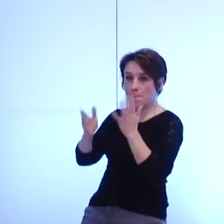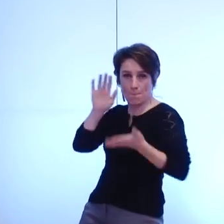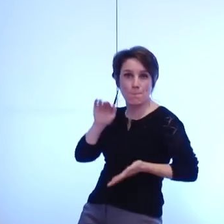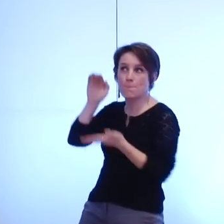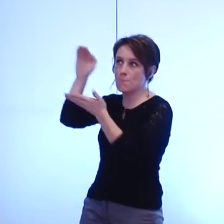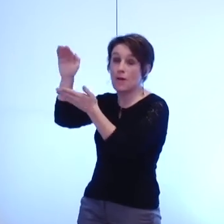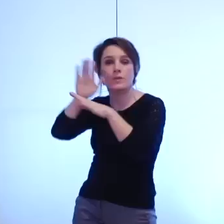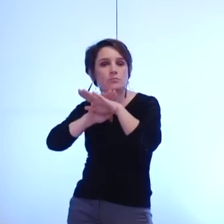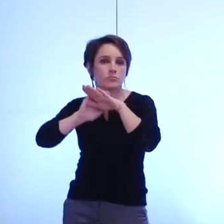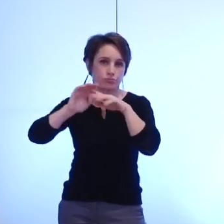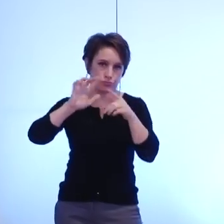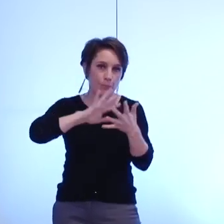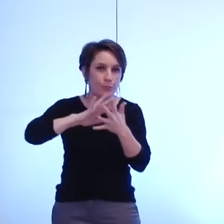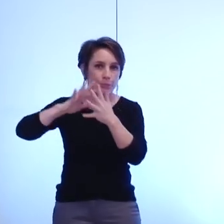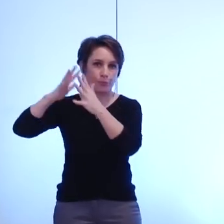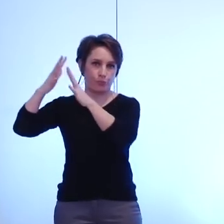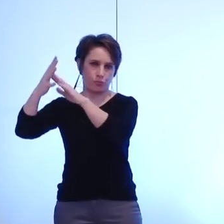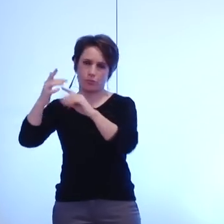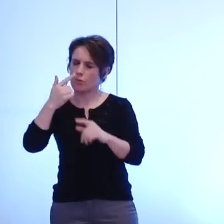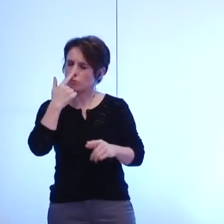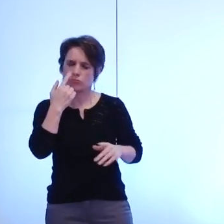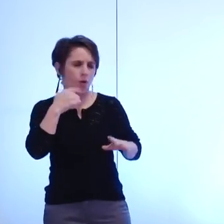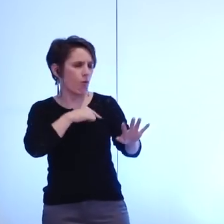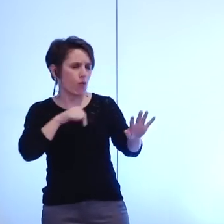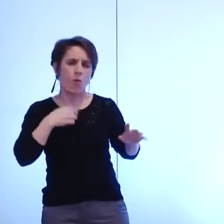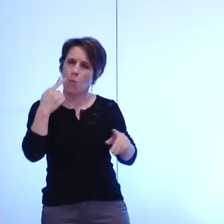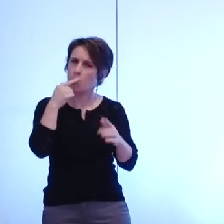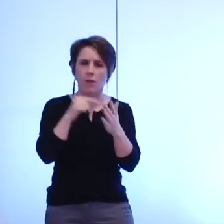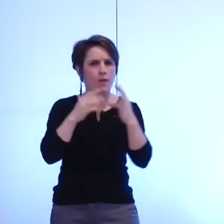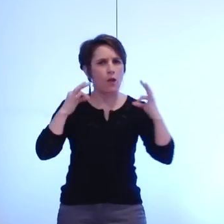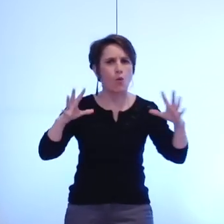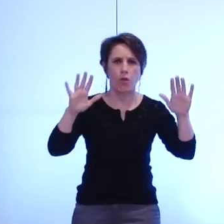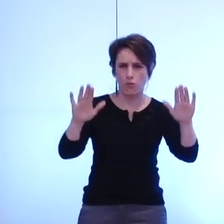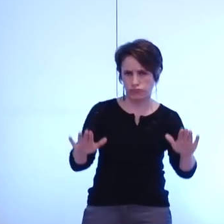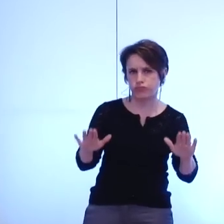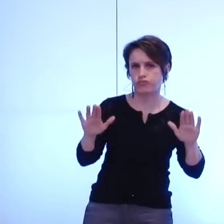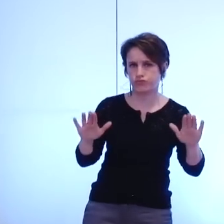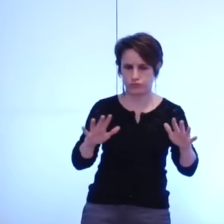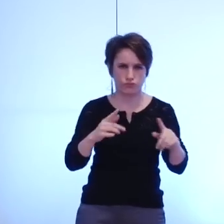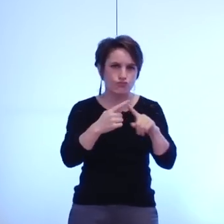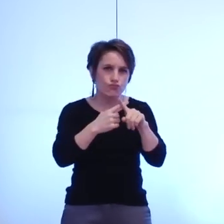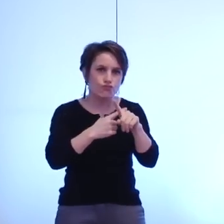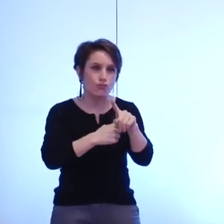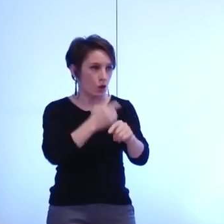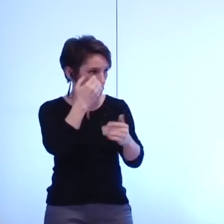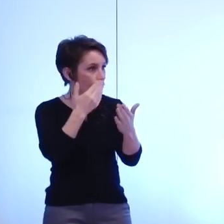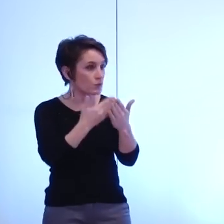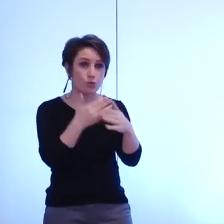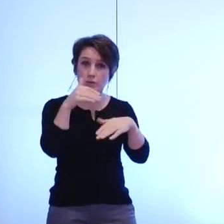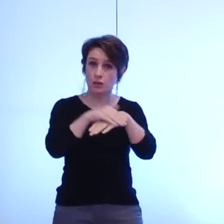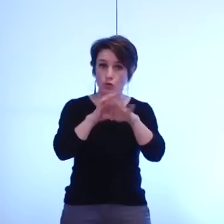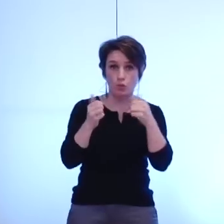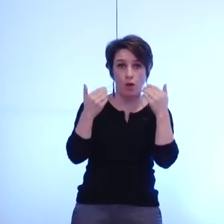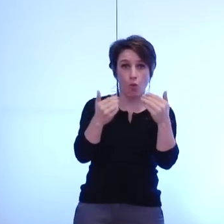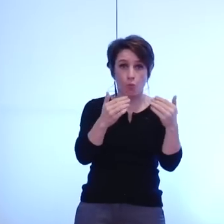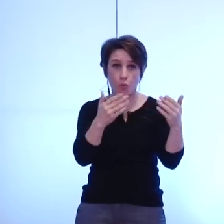ambitieux il soit donné du temps dans la mise en oeuvre c'est la raison pour laquelle nous proposons ce soir de délibérer pour mettre en